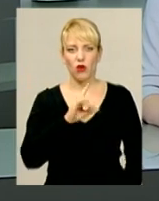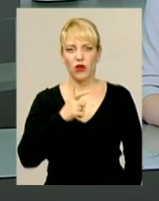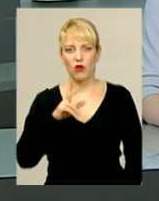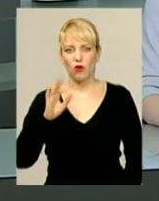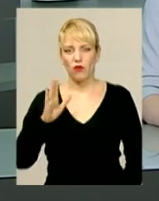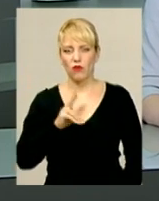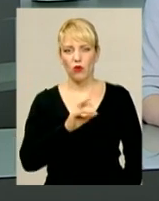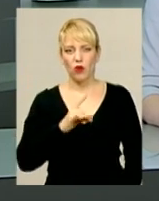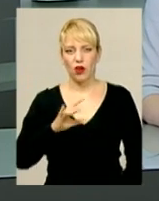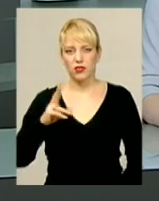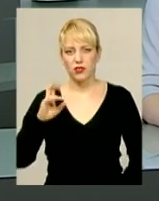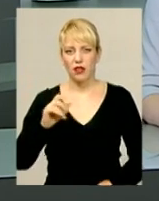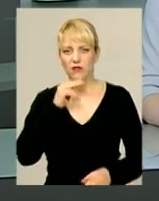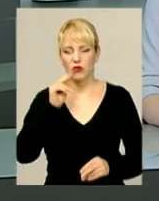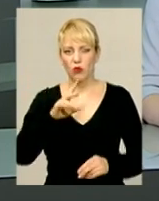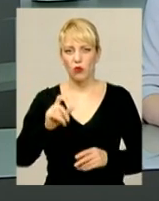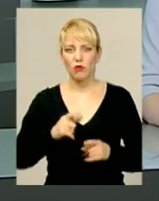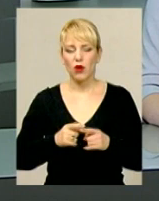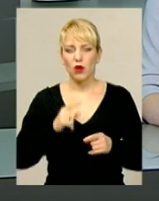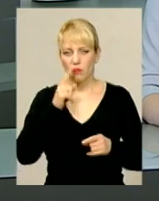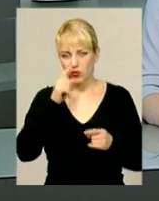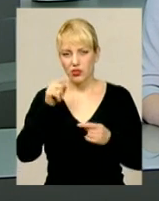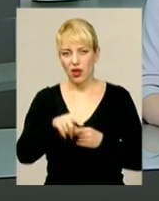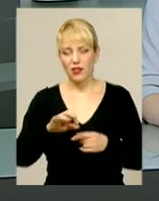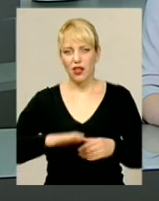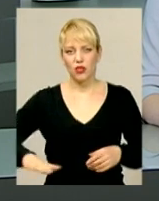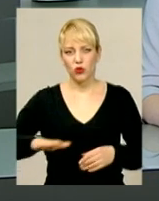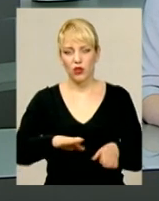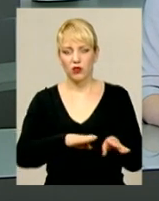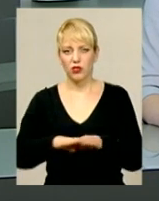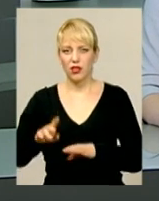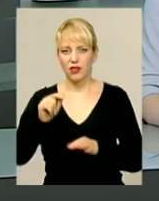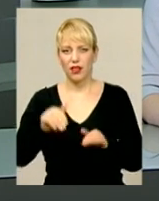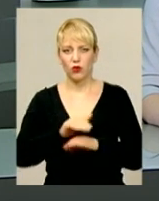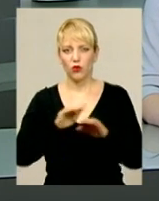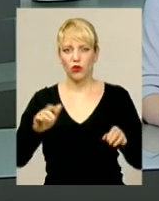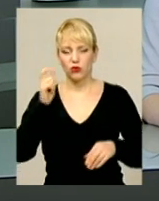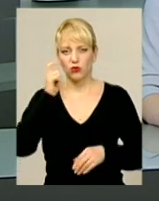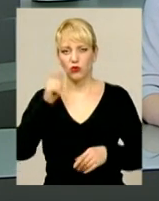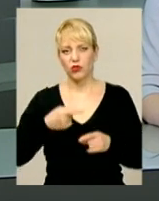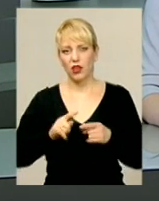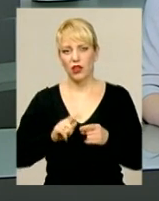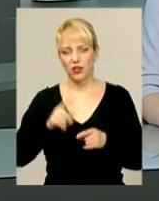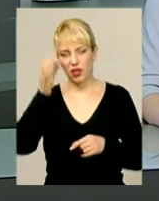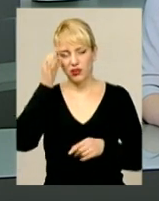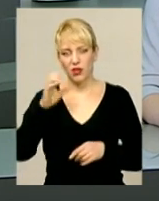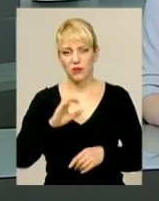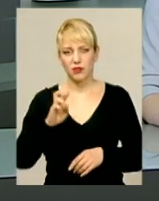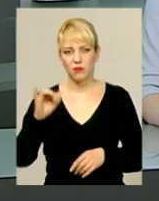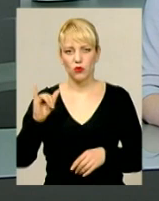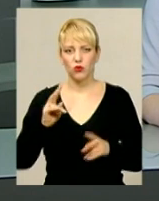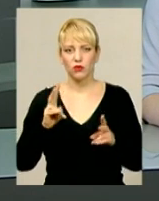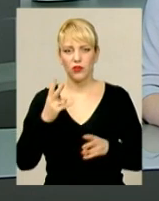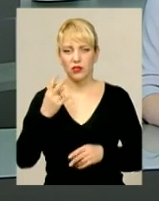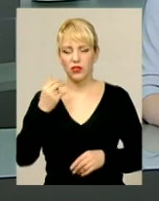Корецької, звинувачених у посяганні на територіальну цілісність і недоторканість України. Нагадаю, співробітники Служби безпеки майже два